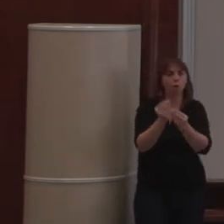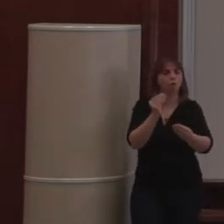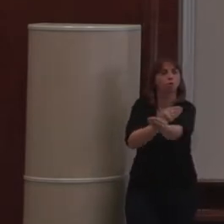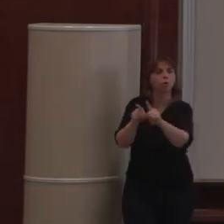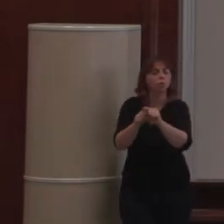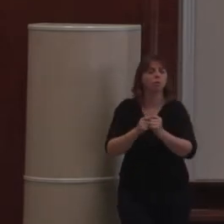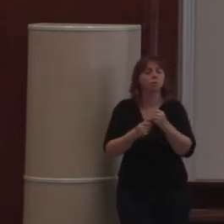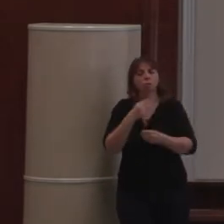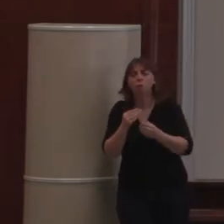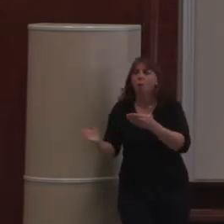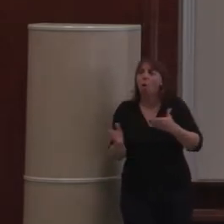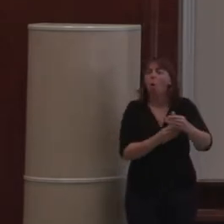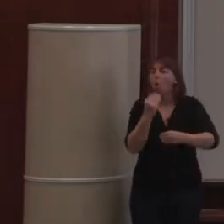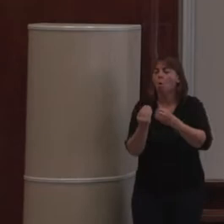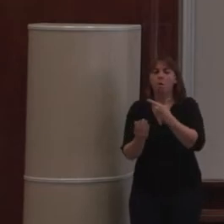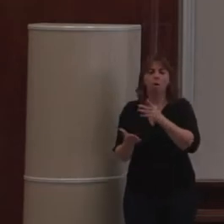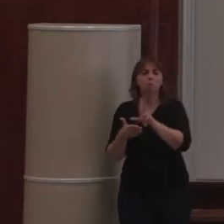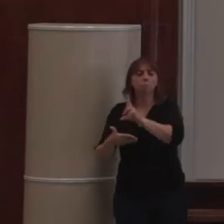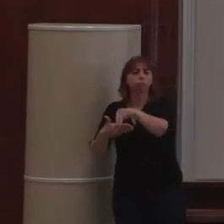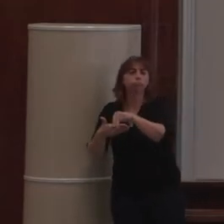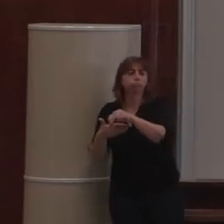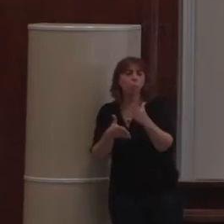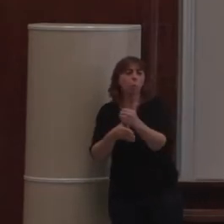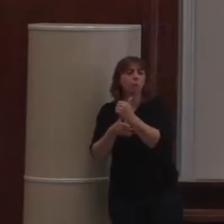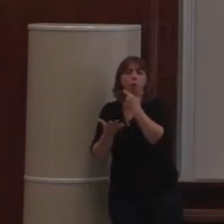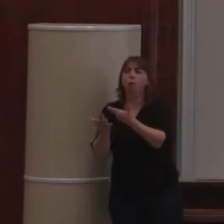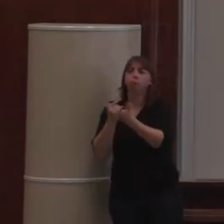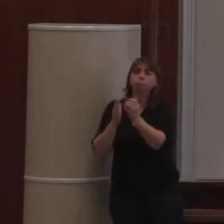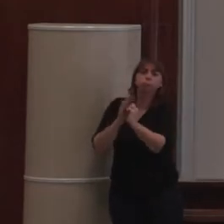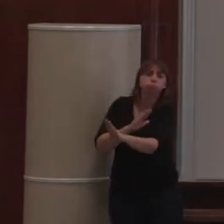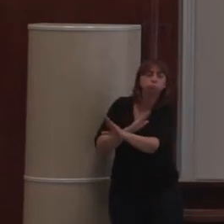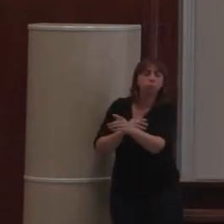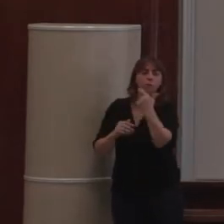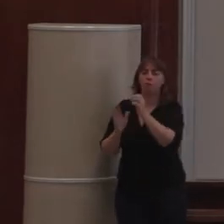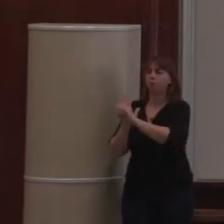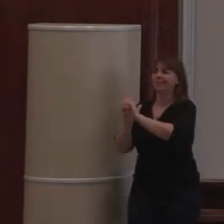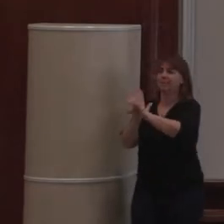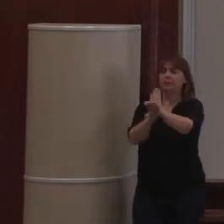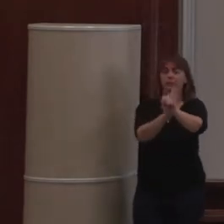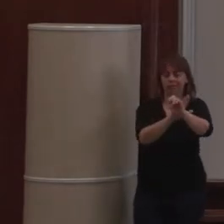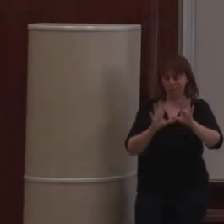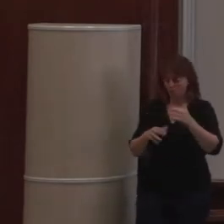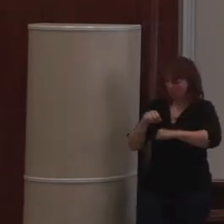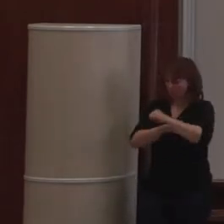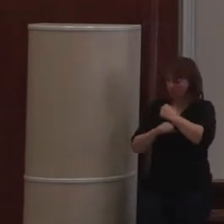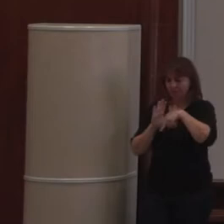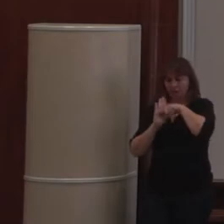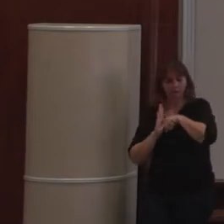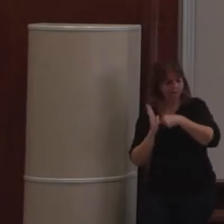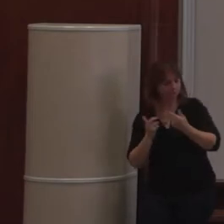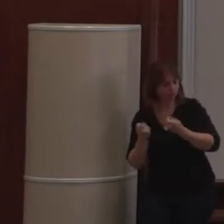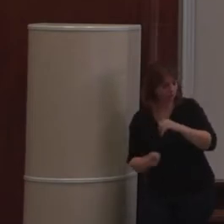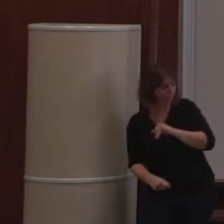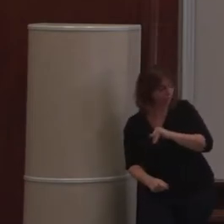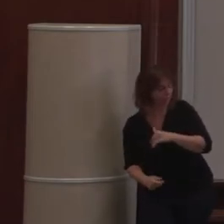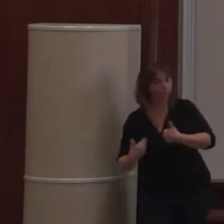faire une newsletter avec tous ces articles. Enfin, avec tous les articles que les gens qui vont recevoir la newsletter ont droit de voir. Et cette liste, elle est gérée par quelqu'un